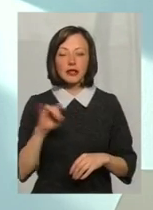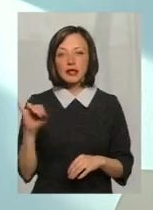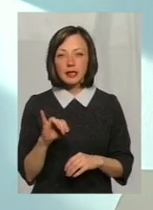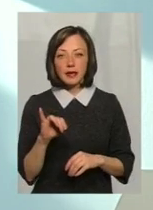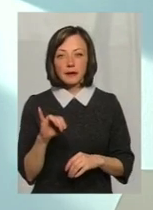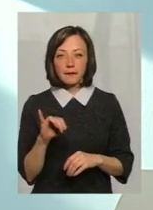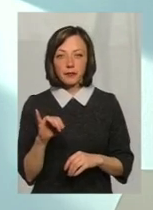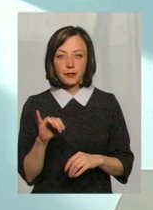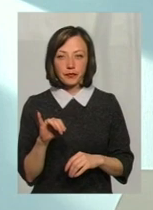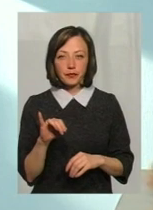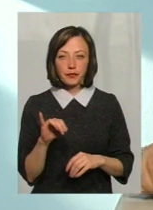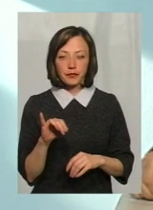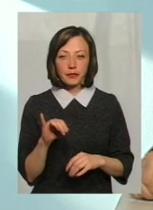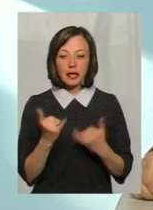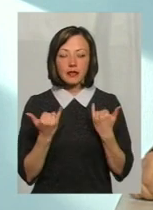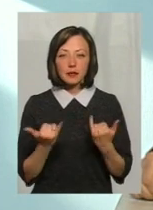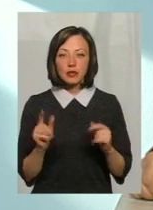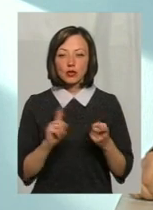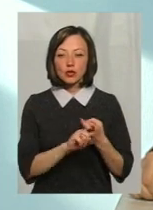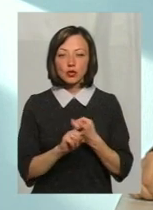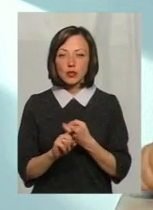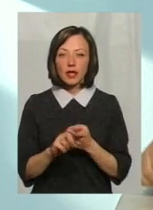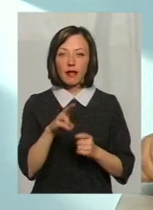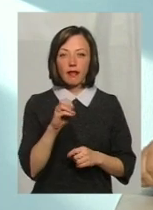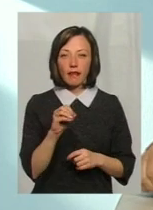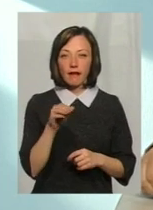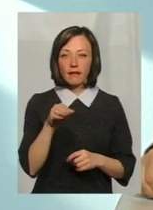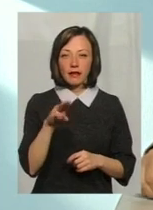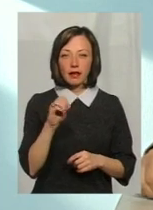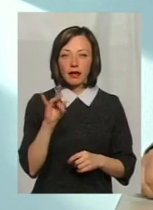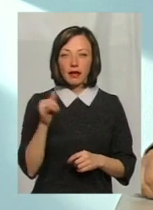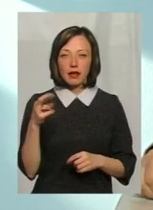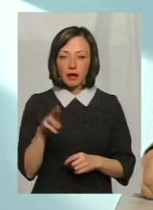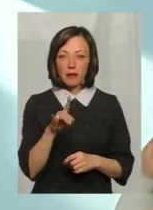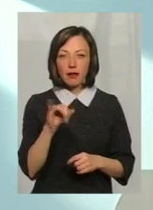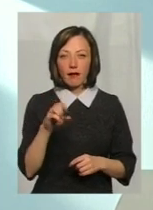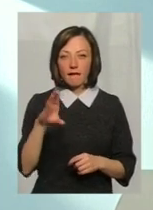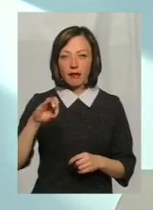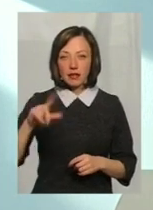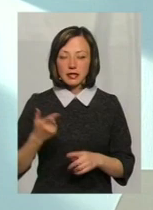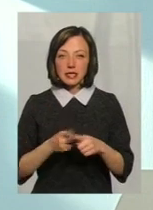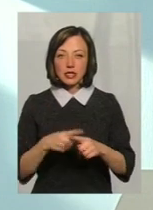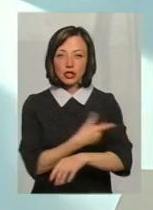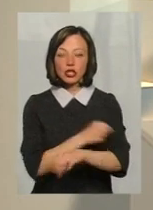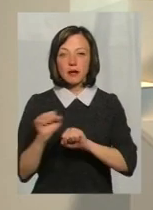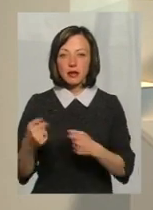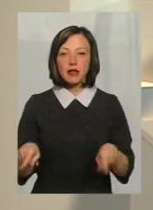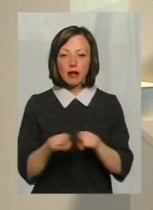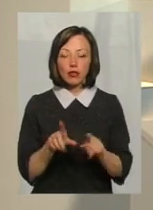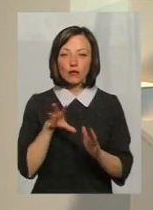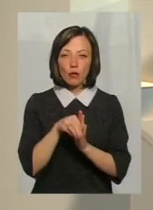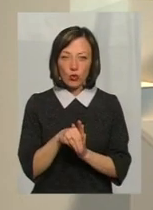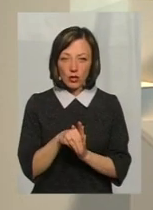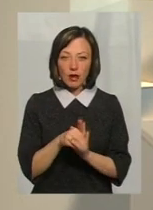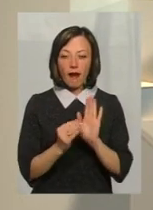тепер, що стосується дифтерії правця, як я вже казав, доросле населення, ці щеплення також входять